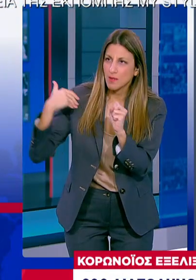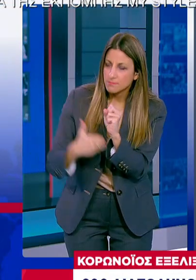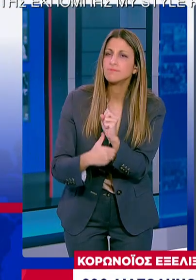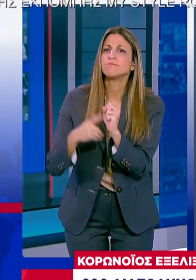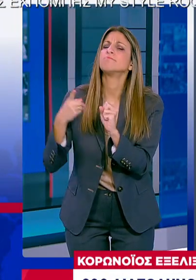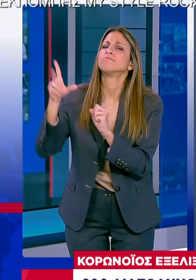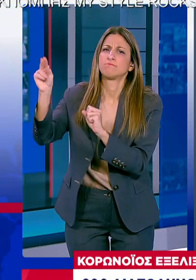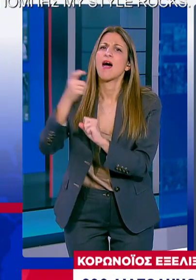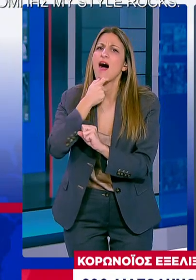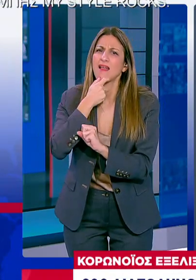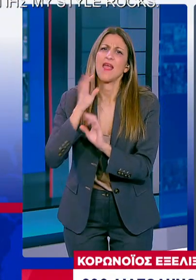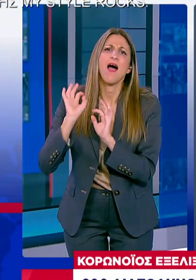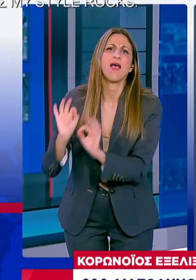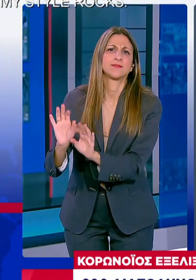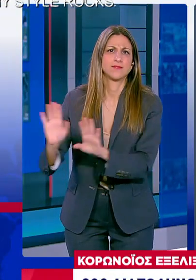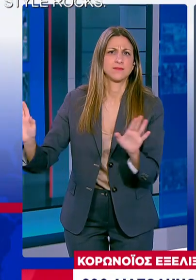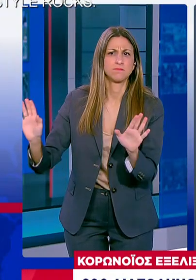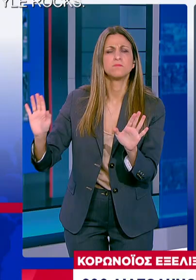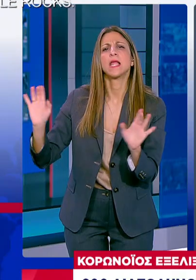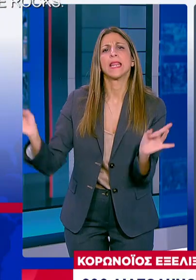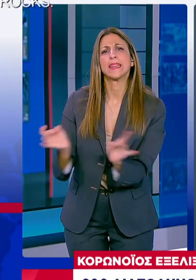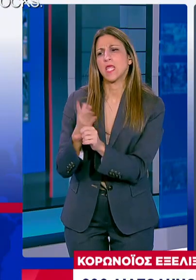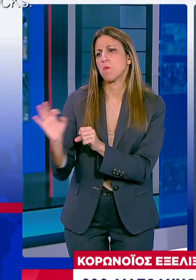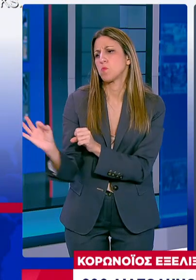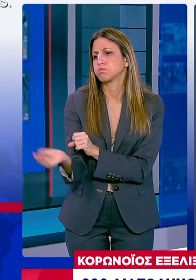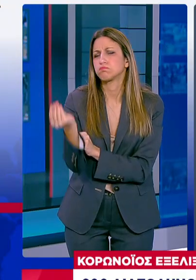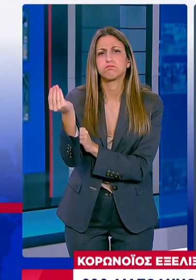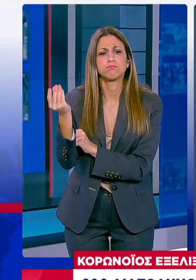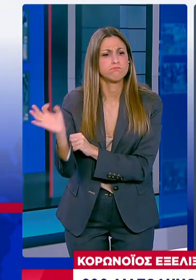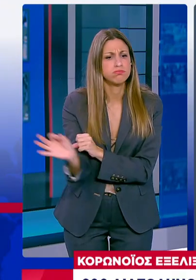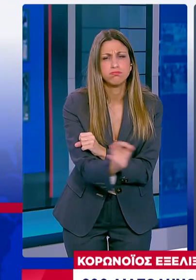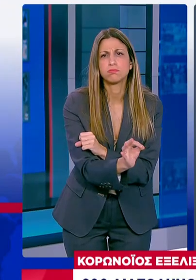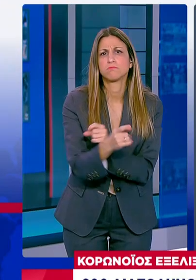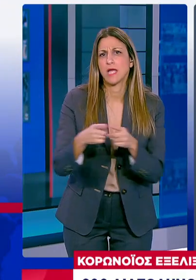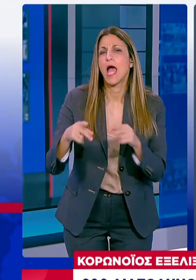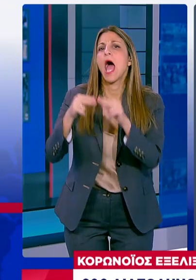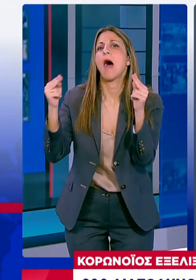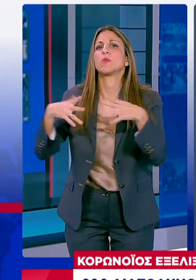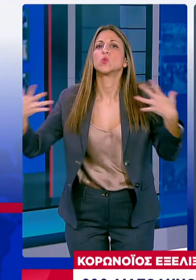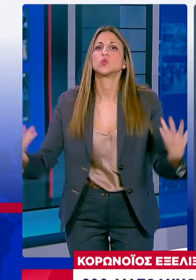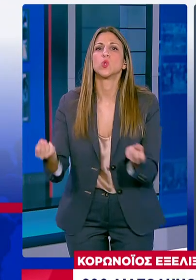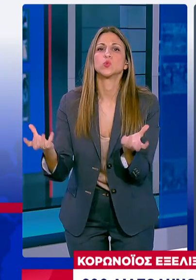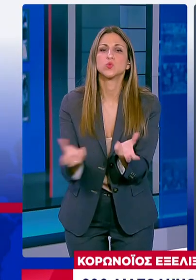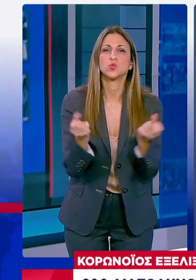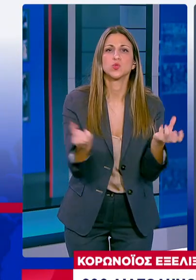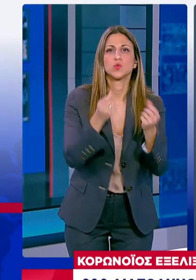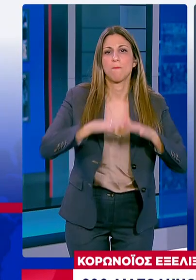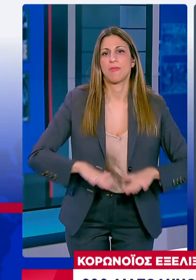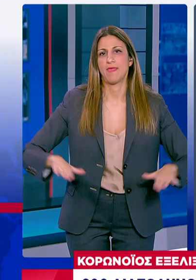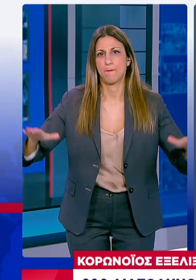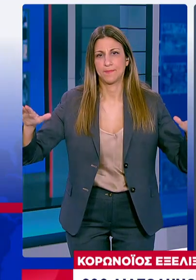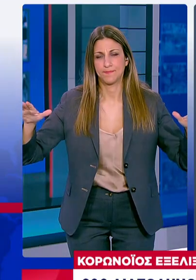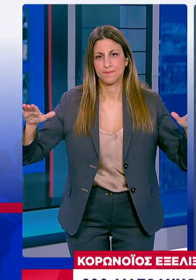αντιδράσει με τον ίδιο ακριβώς τρόπο στη διάρκεια μικρότερων επιδημικών εξάρσεων Σώζοντας τις ζωές πολλών μικρών παιδιών